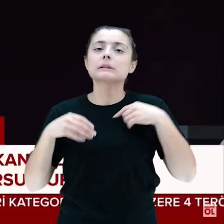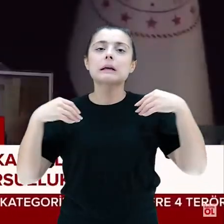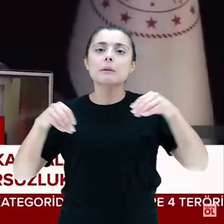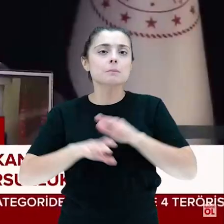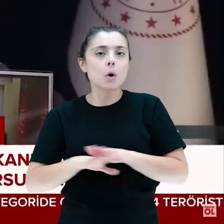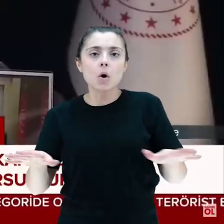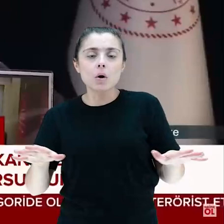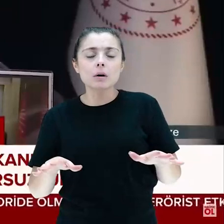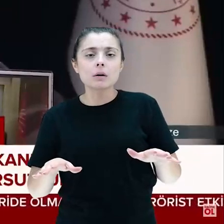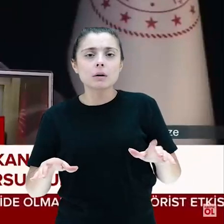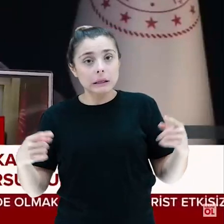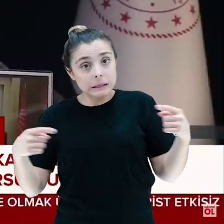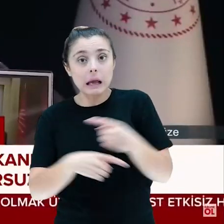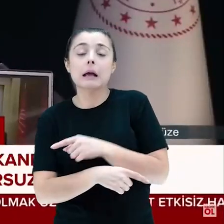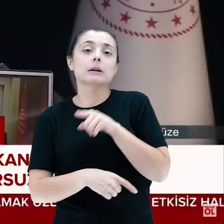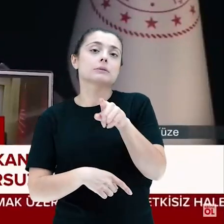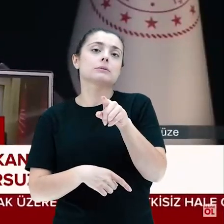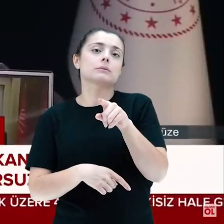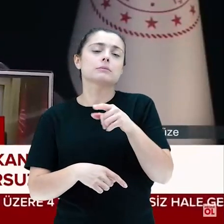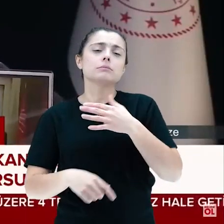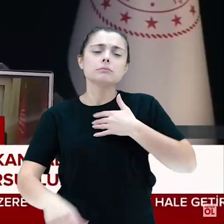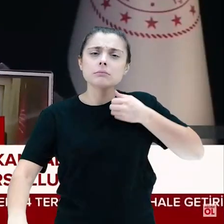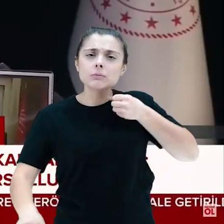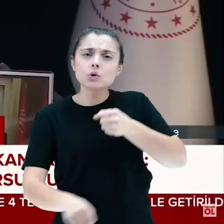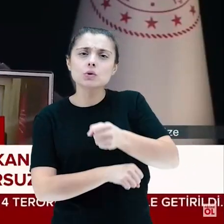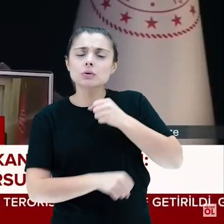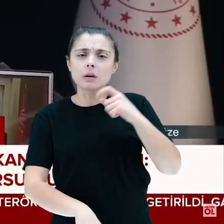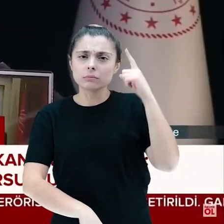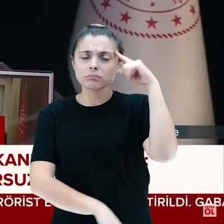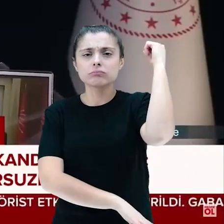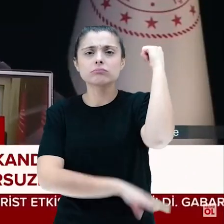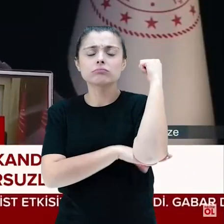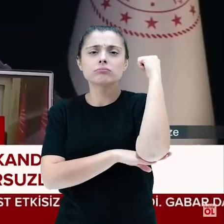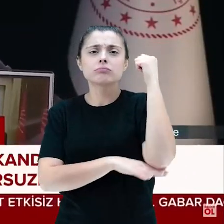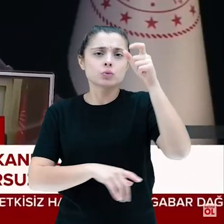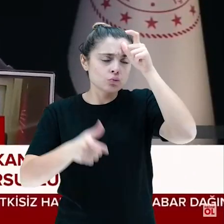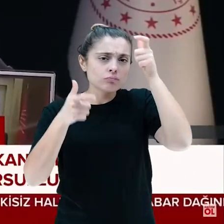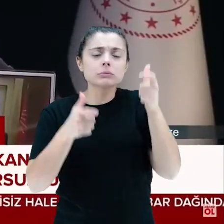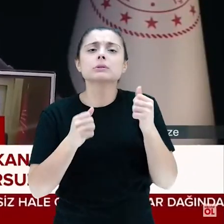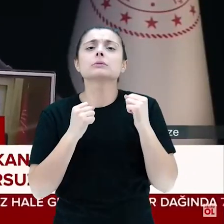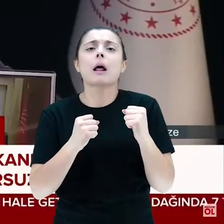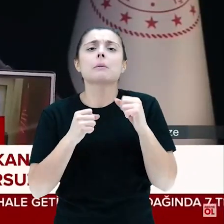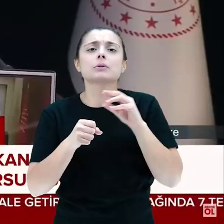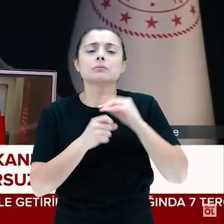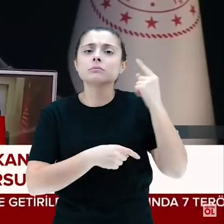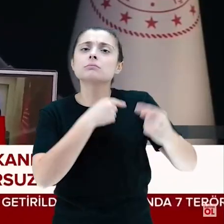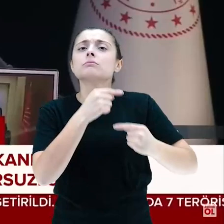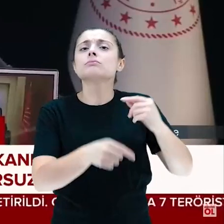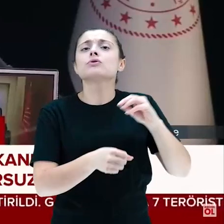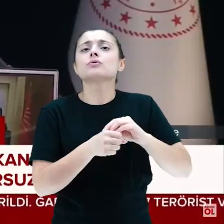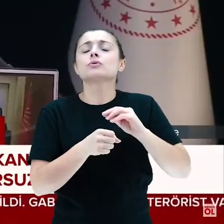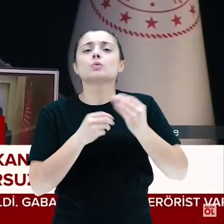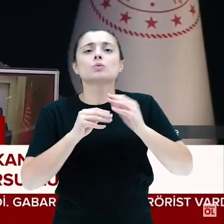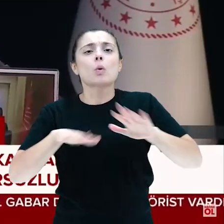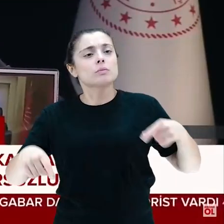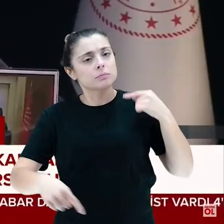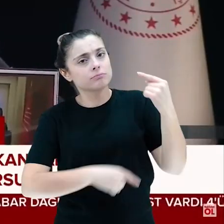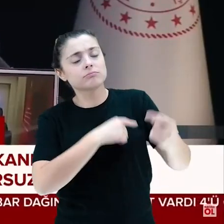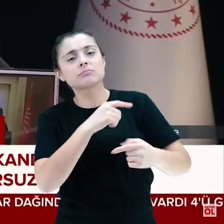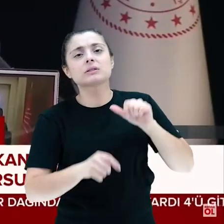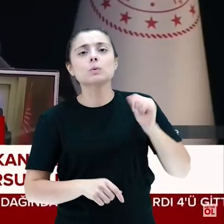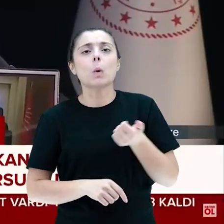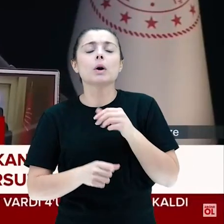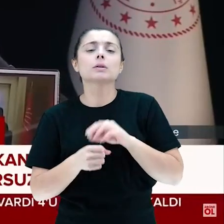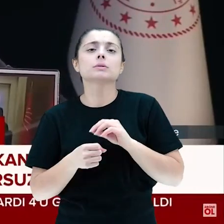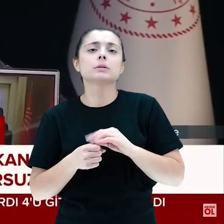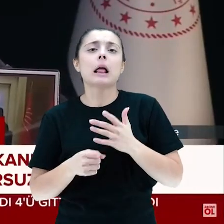oturup bu ülkeyi pazarlamıyoruz. Tam tersi, kıran kıran bir mücadele ediyoruz ülkemizin menfaatleri için, ülkemizin